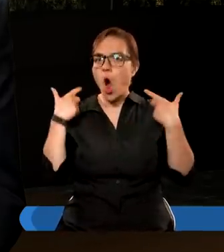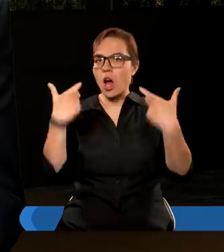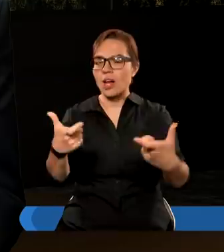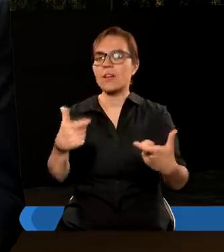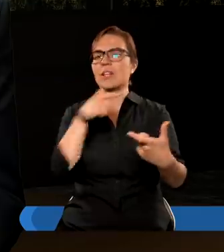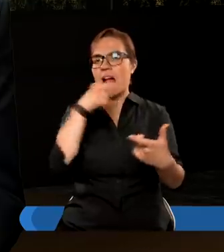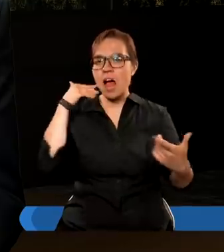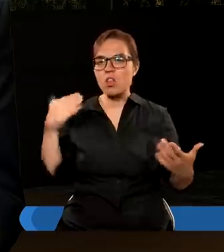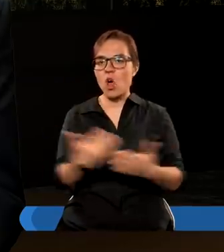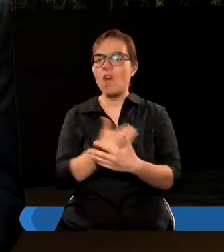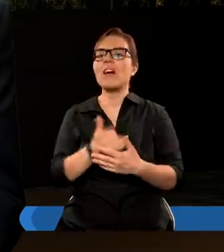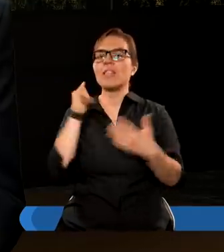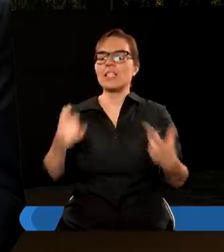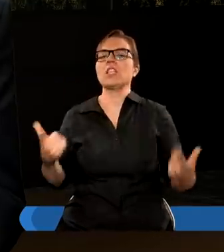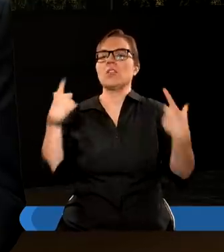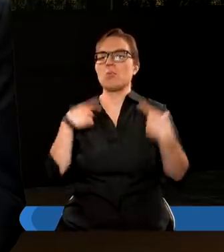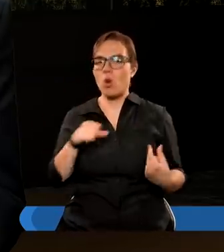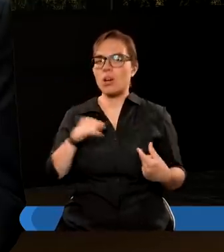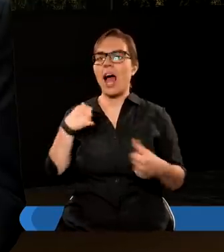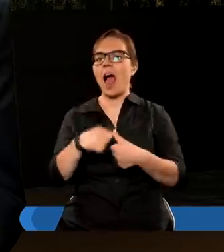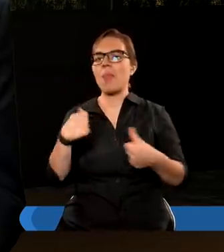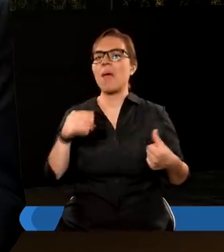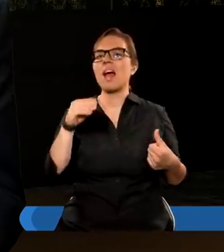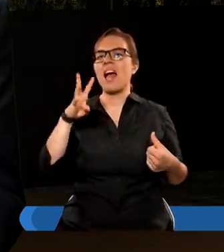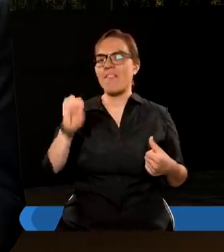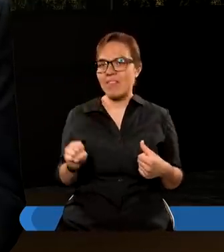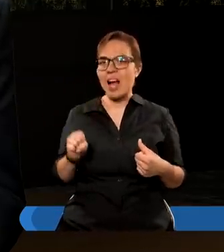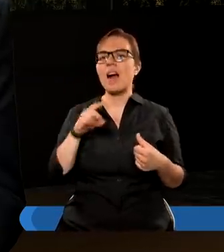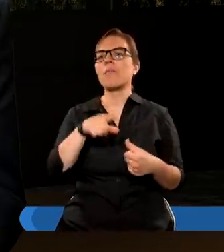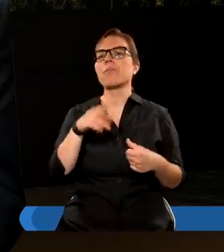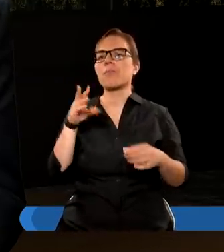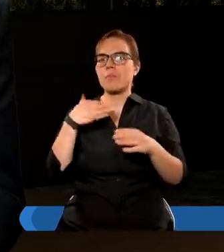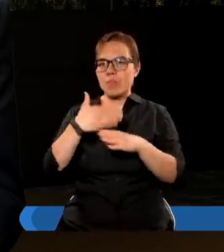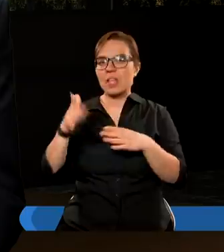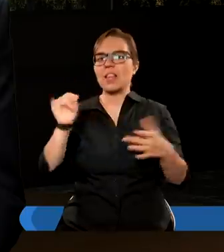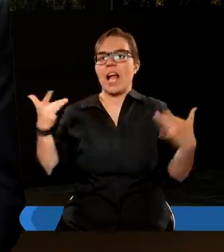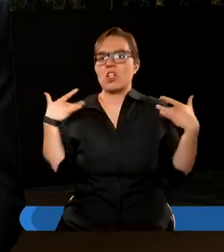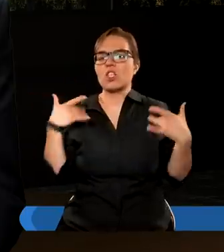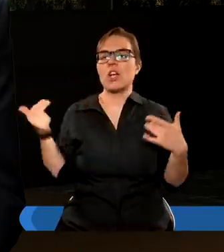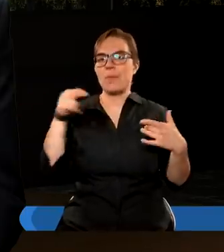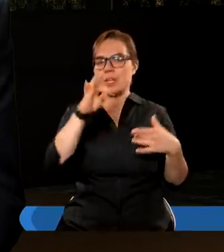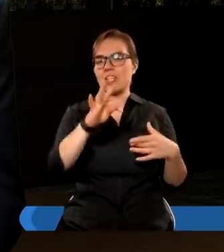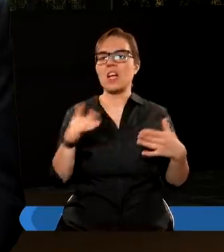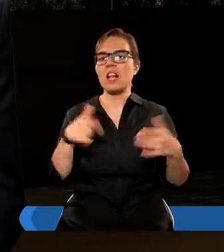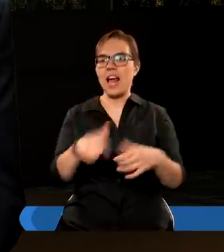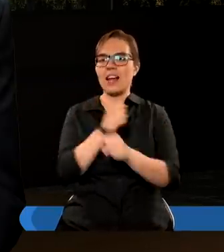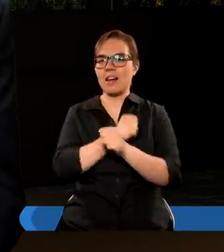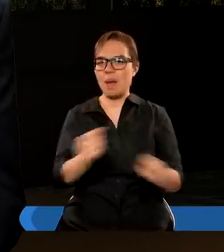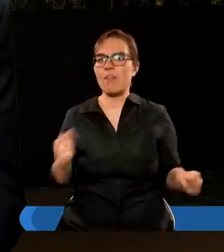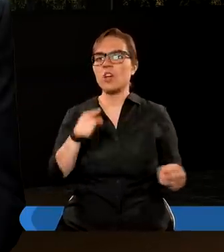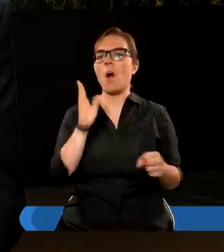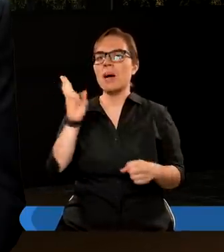dobra nowina i oni się spodziewali, Adam i Ewa, że to być może jeszcze za ich życia przyjdzie ten Zbawiciel, że to będzie